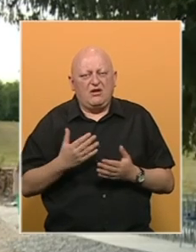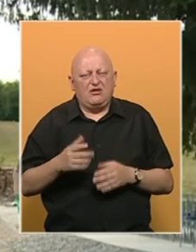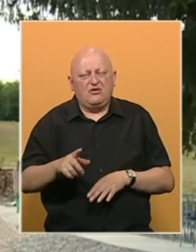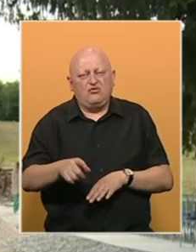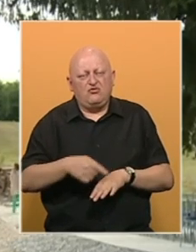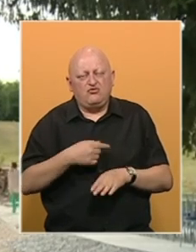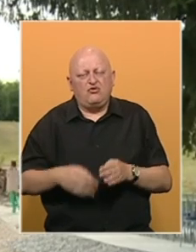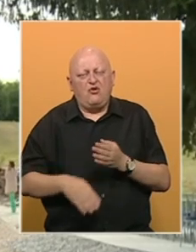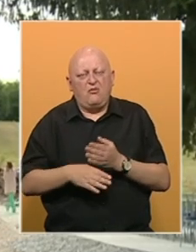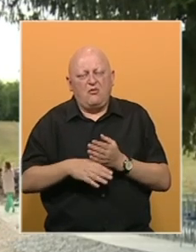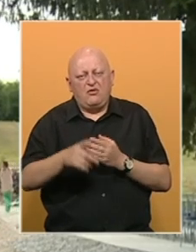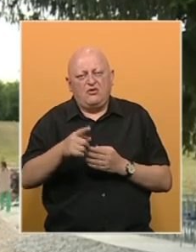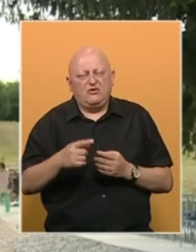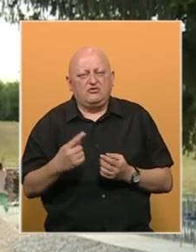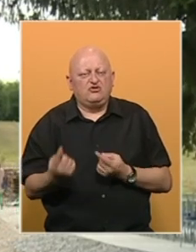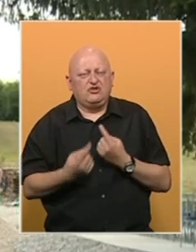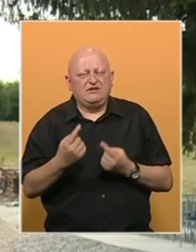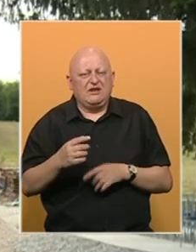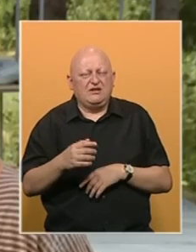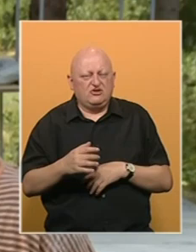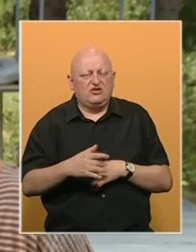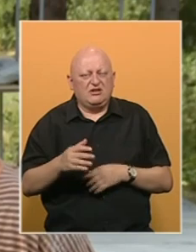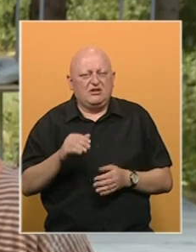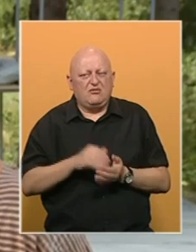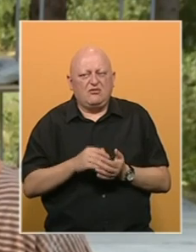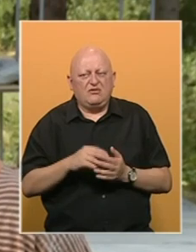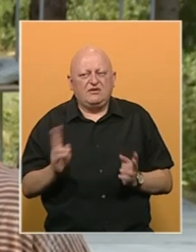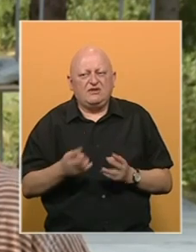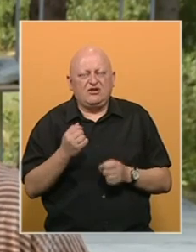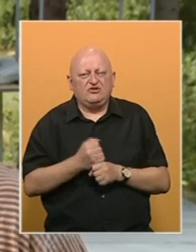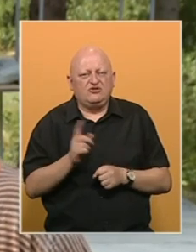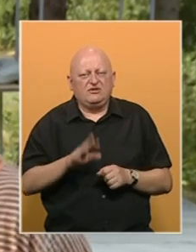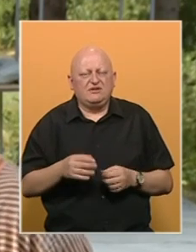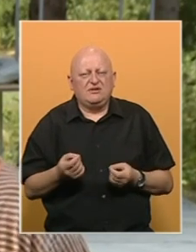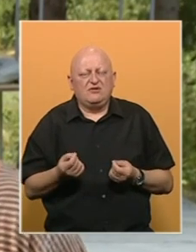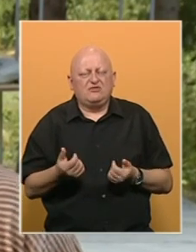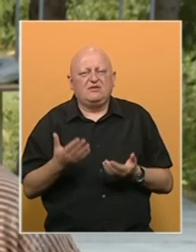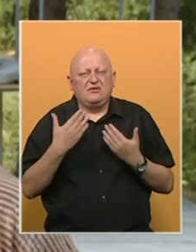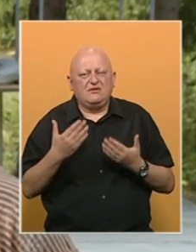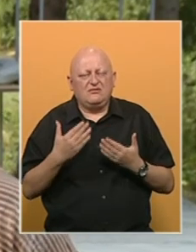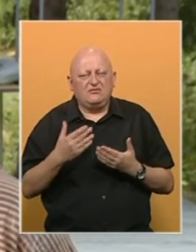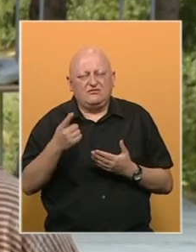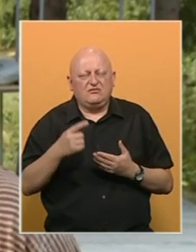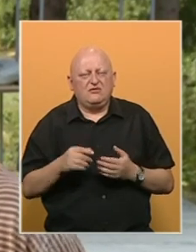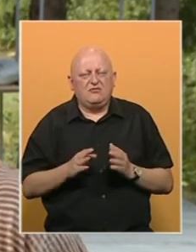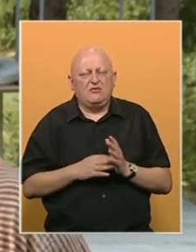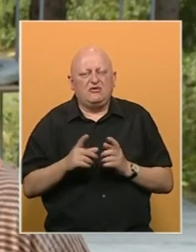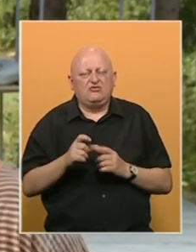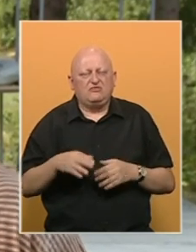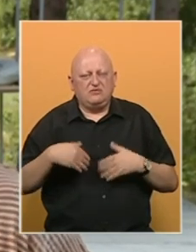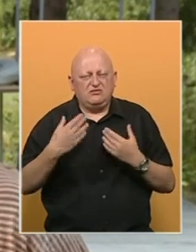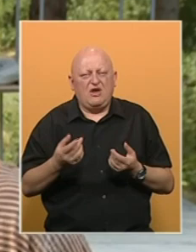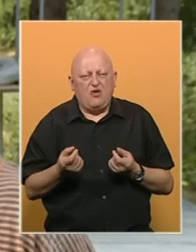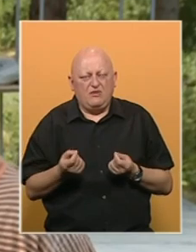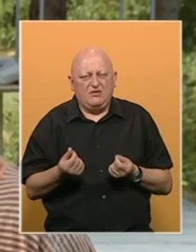dugoročnije pomoglo onima u stanju socijalne potrebe. Tražio sam posao, nisam imao prijeliku ali zahvaljujući Miroslavu Svilbašiću dao mi je